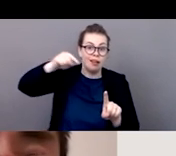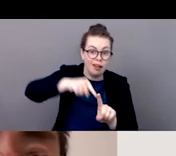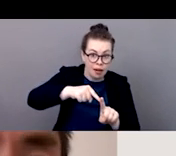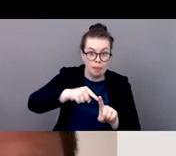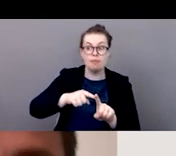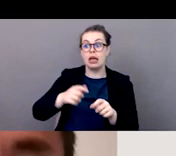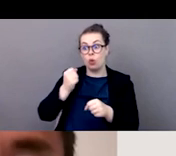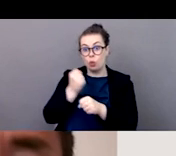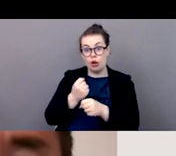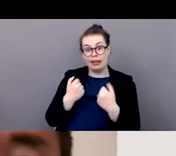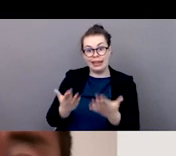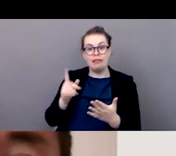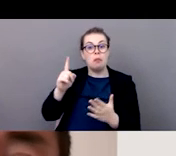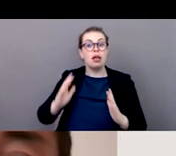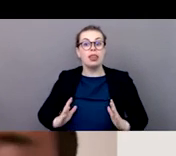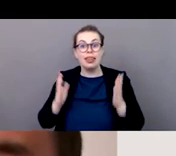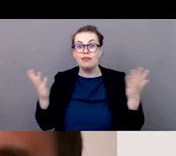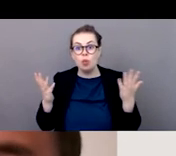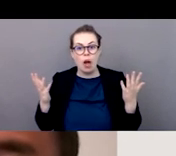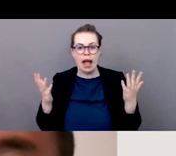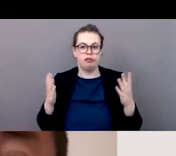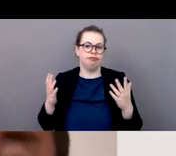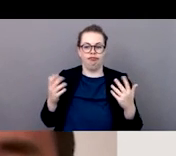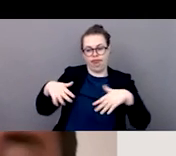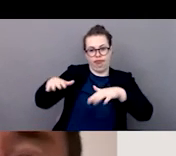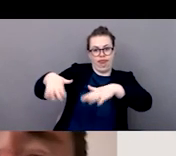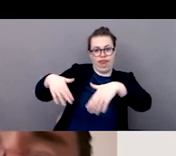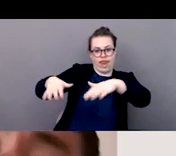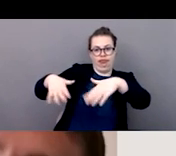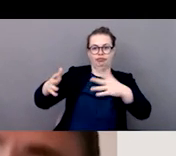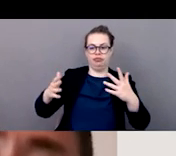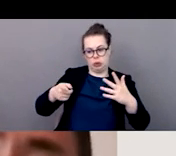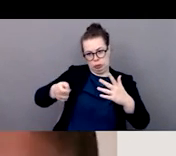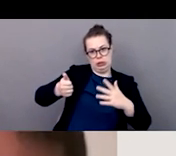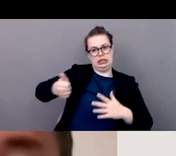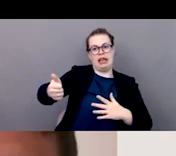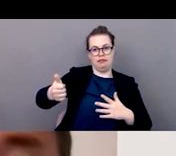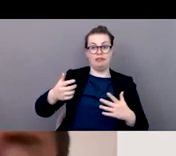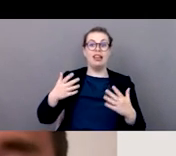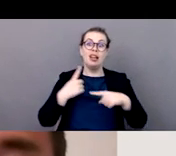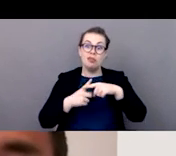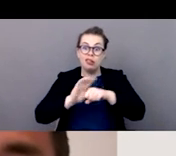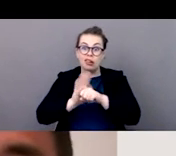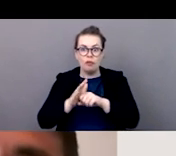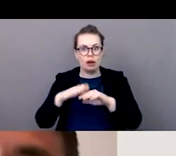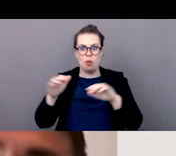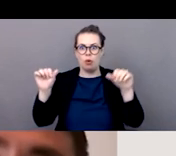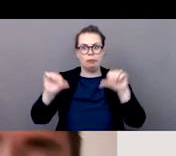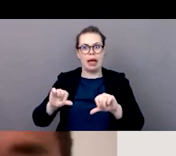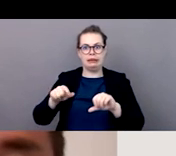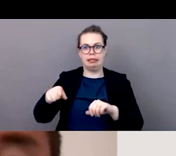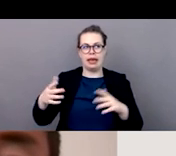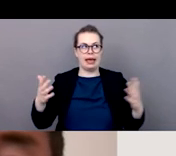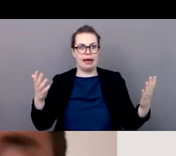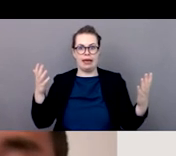avantages et de soutien et tout ceci a été vraiment amplifié lors de la pandémie maintenant comme plusieurs pays sont en train